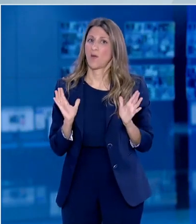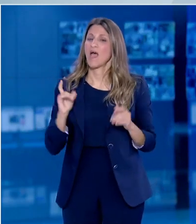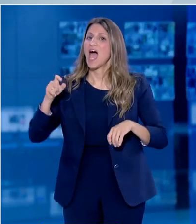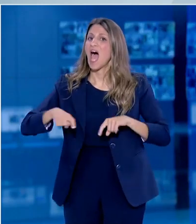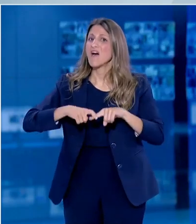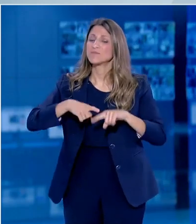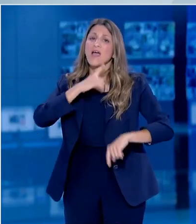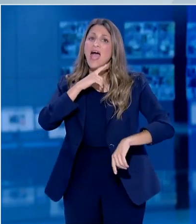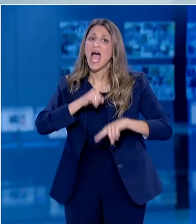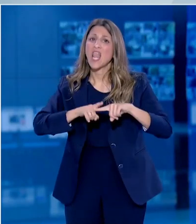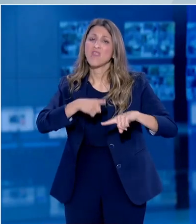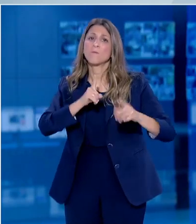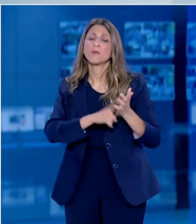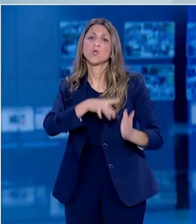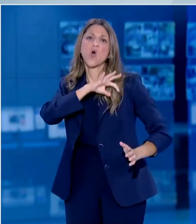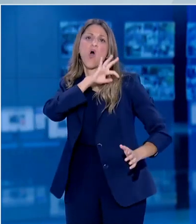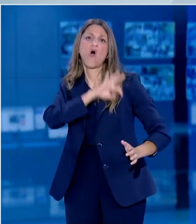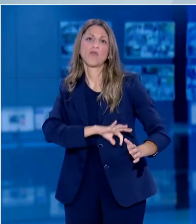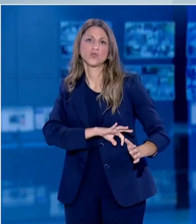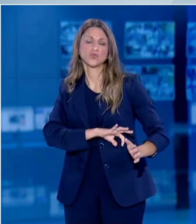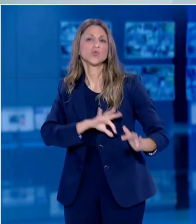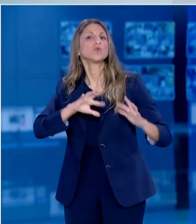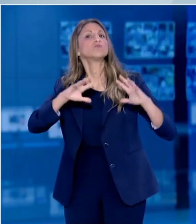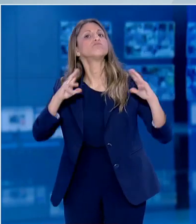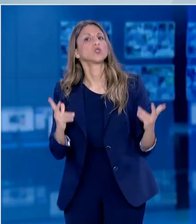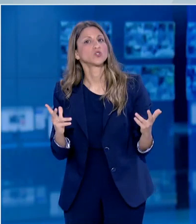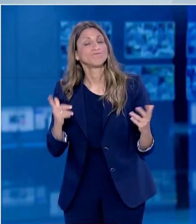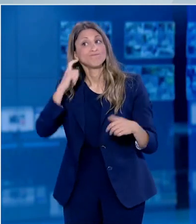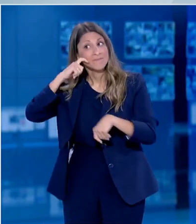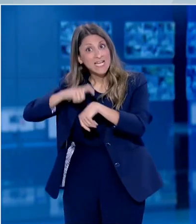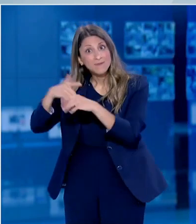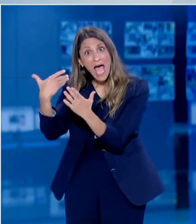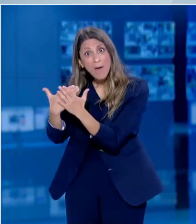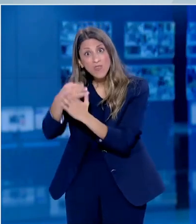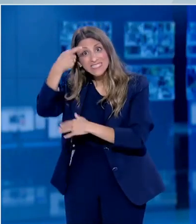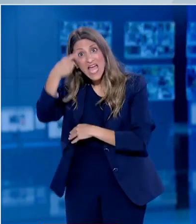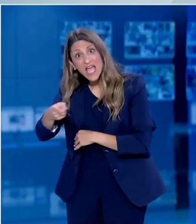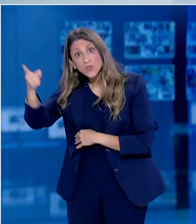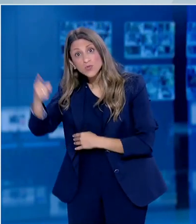μας όταν μάλιστα δεν έχουμε όλα τα δεδομένα όπως και οι περισσότερες χώρες